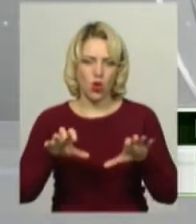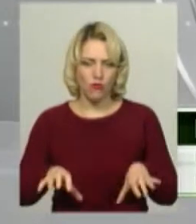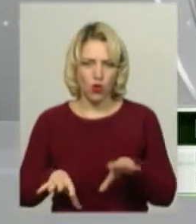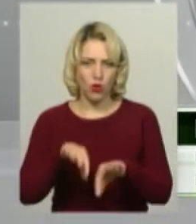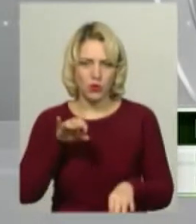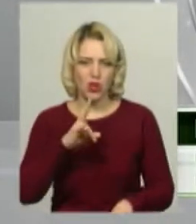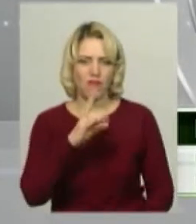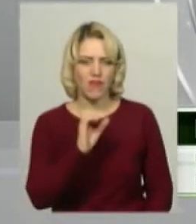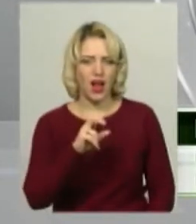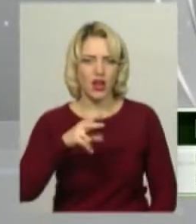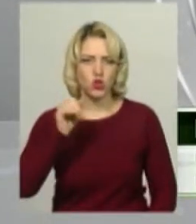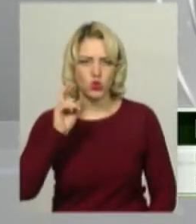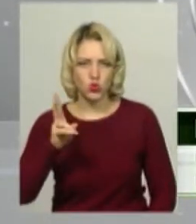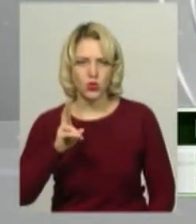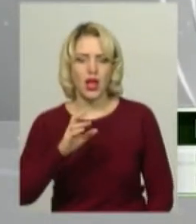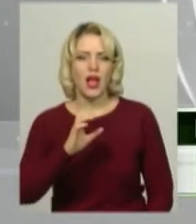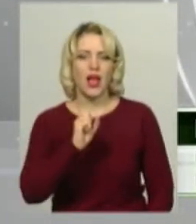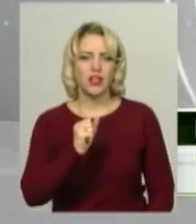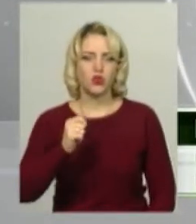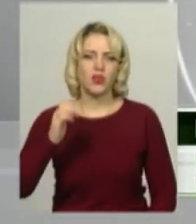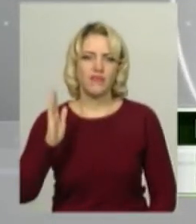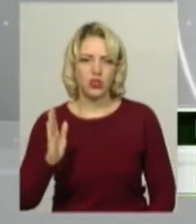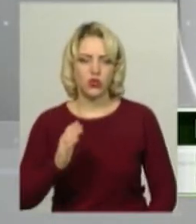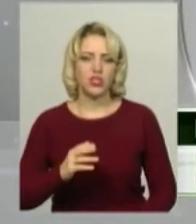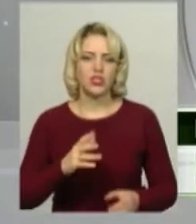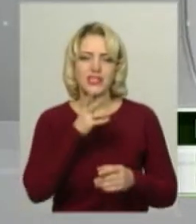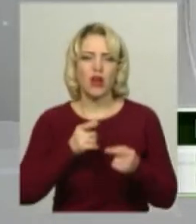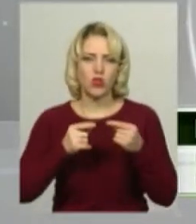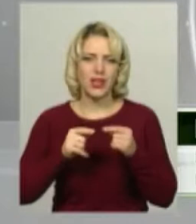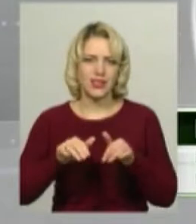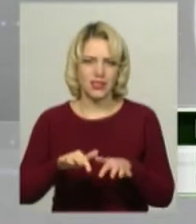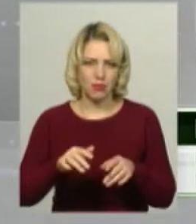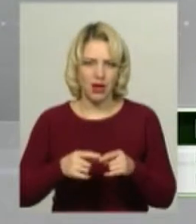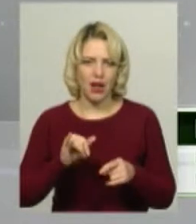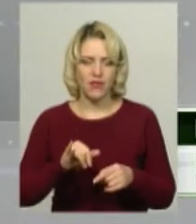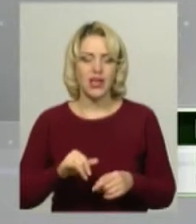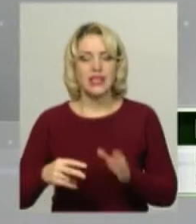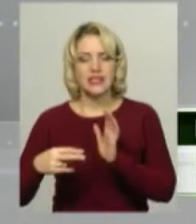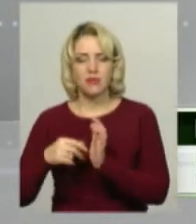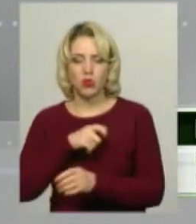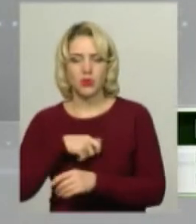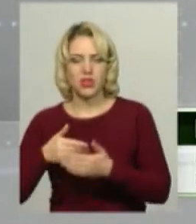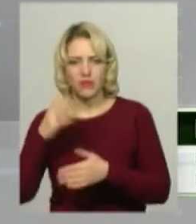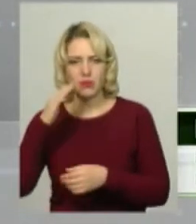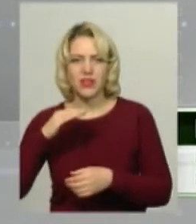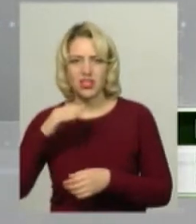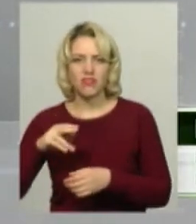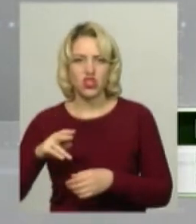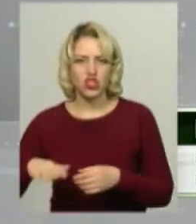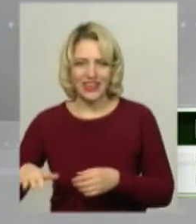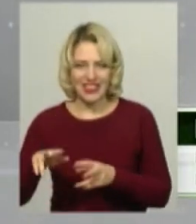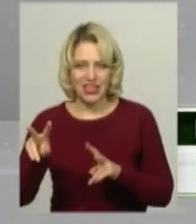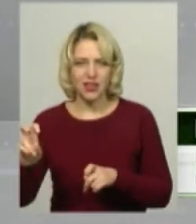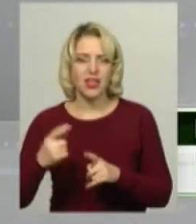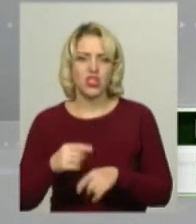Вальчук Анатолій Віктович партії за конкретні справи. Сім депутатів від Батьківщини, чотири від